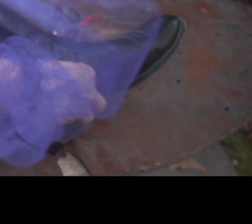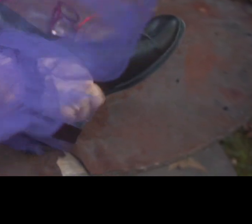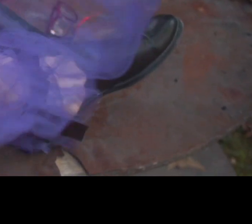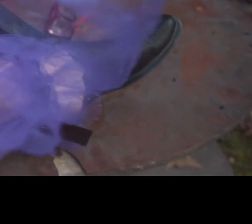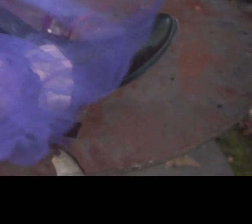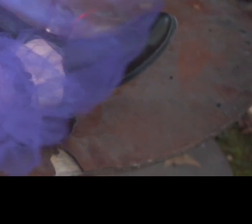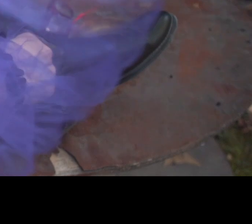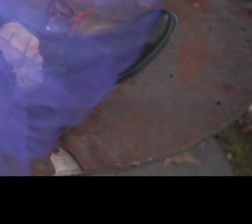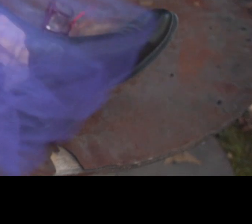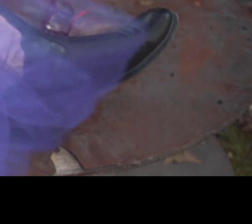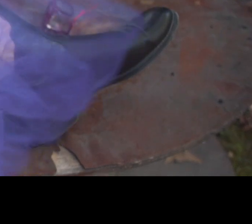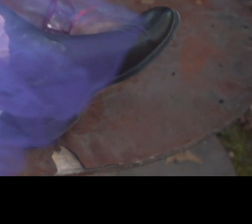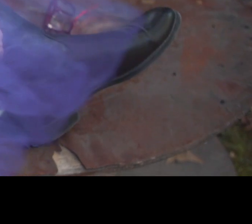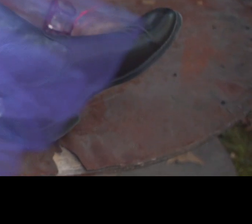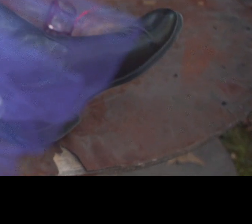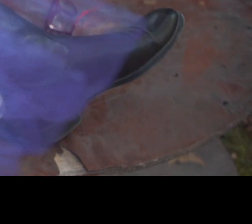Dobrze, że się w nie mieszczę.